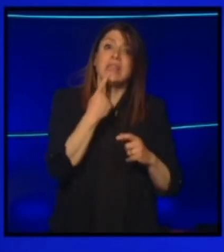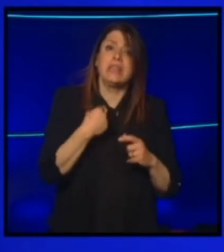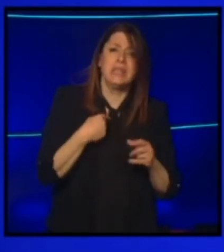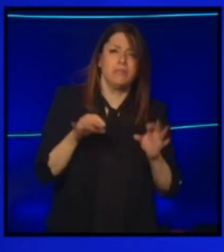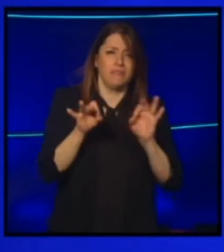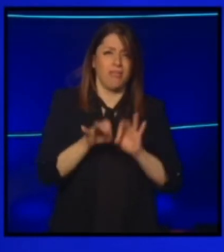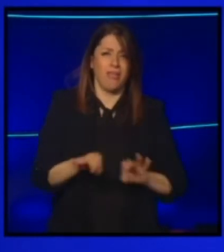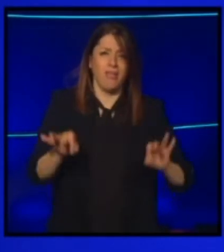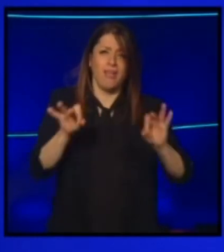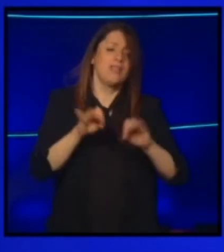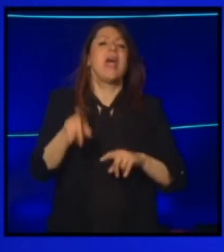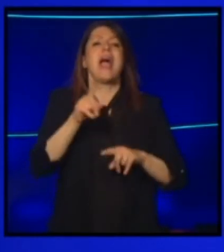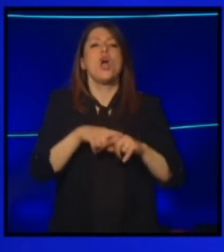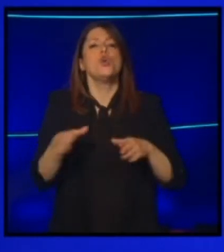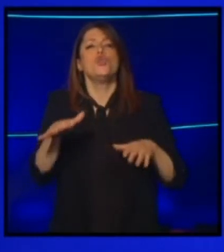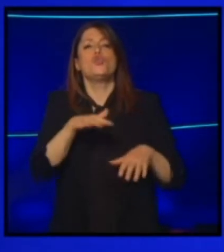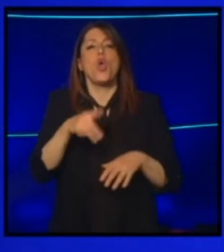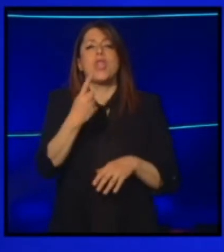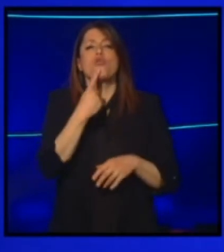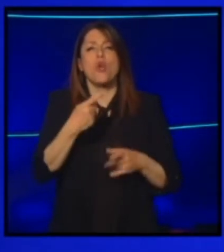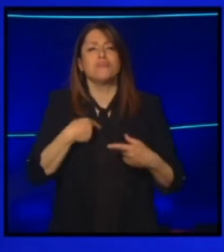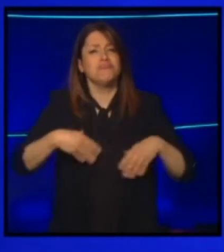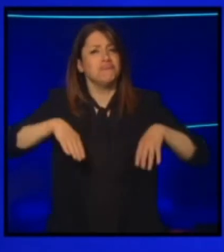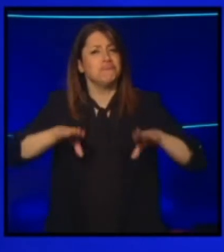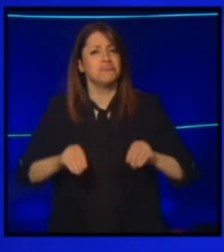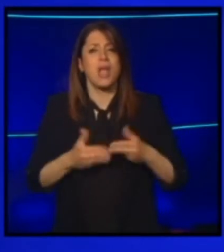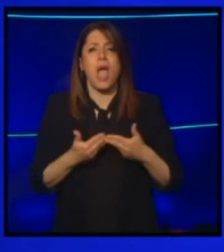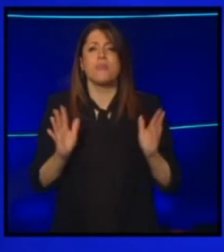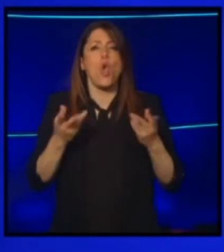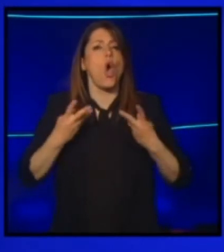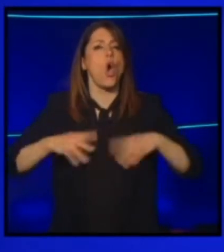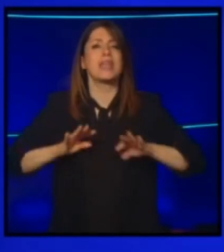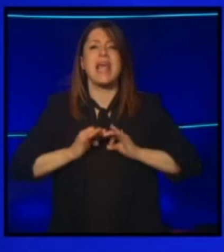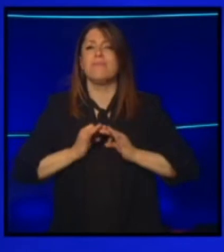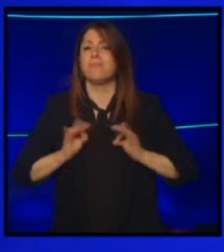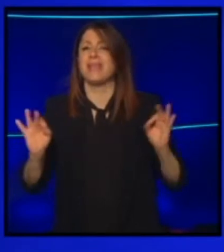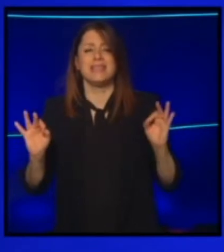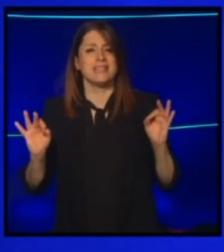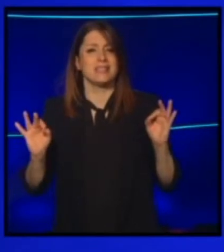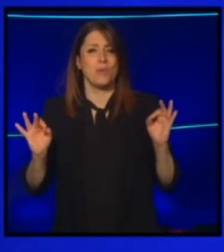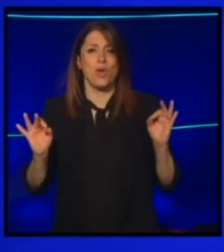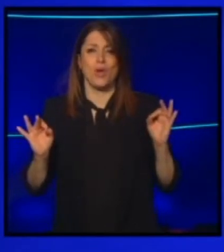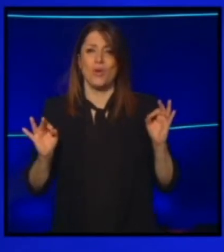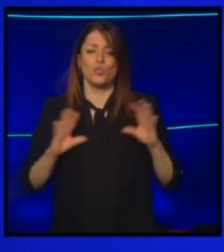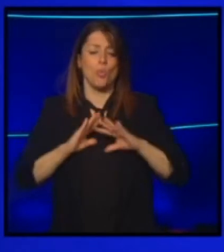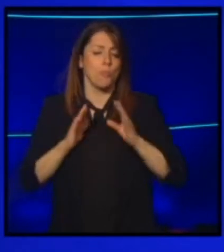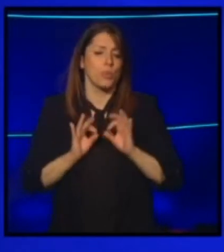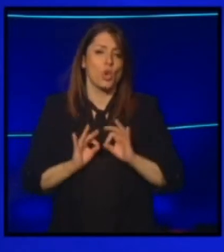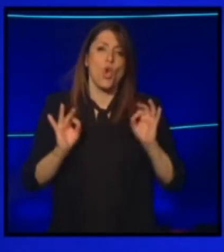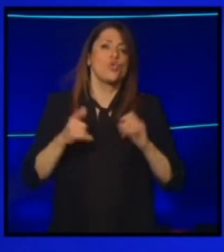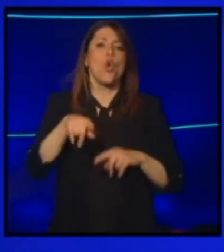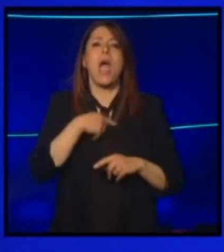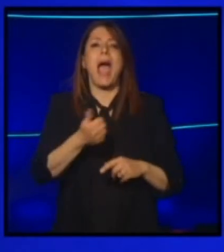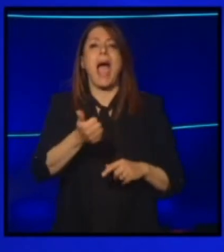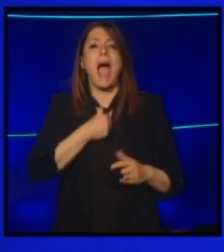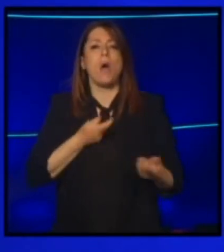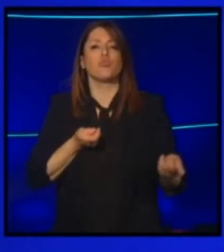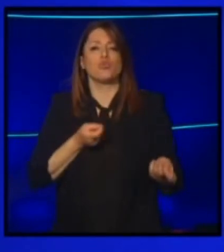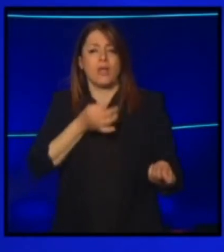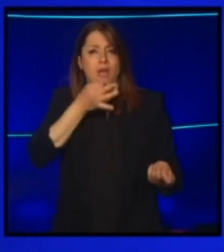noi possiamo aprire già pure in zona rossa, problemi non ce ne sono. Siamo organizzati a tutto, anche perché noi ci possiamo autogestire.